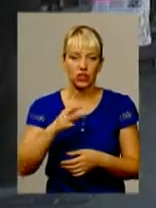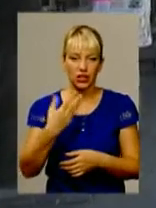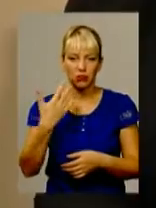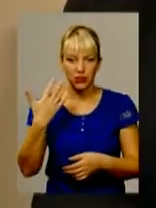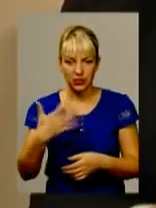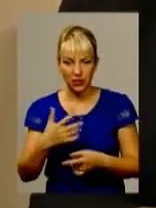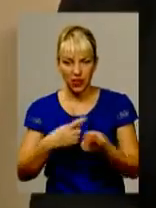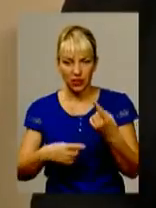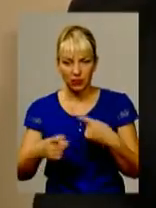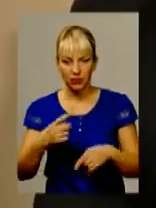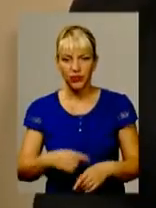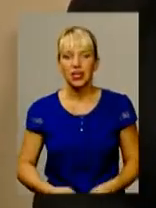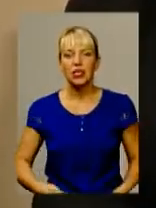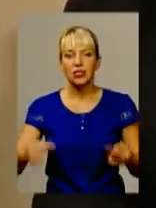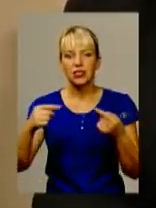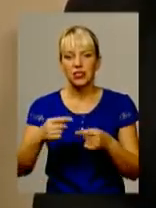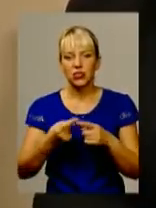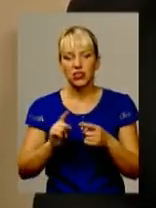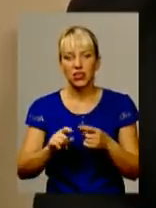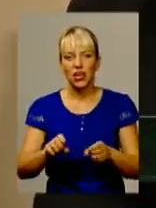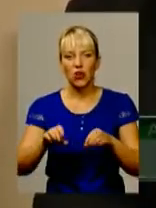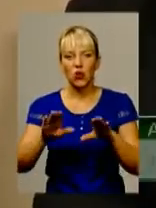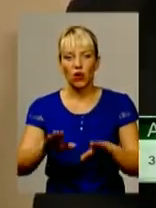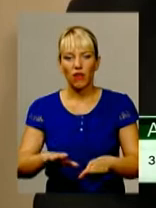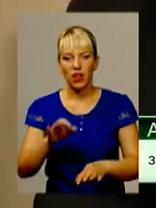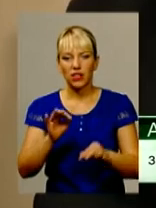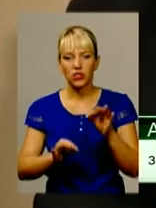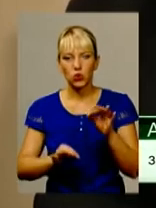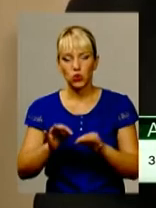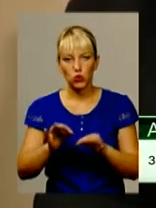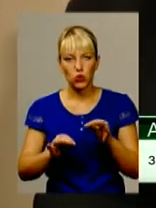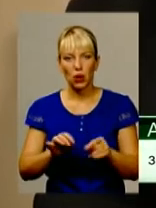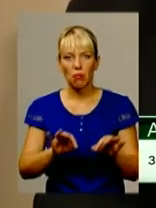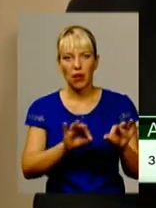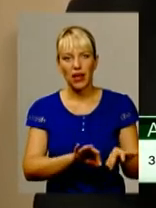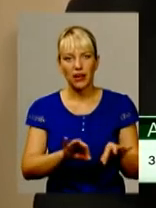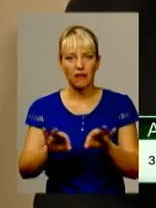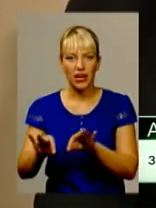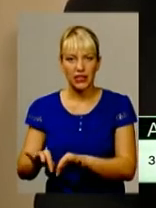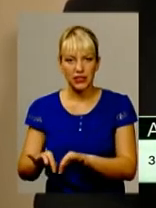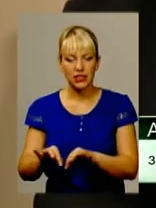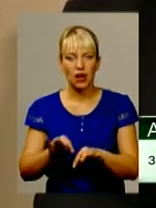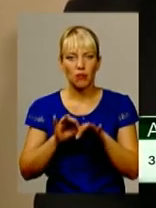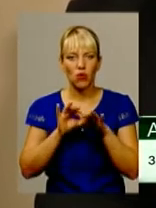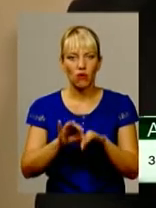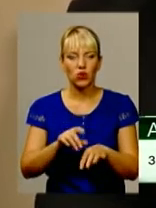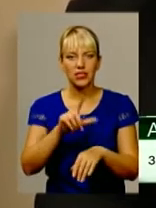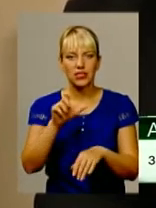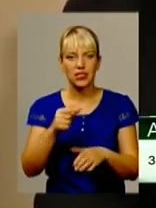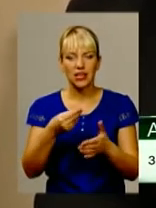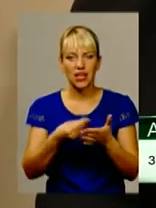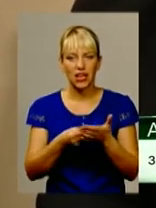копійок. Згідно цієї ухвали суду, перевезення проводяться за тарифами,